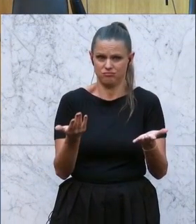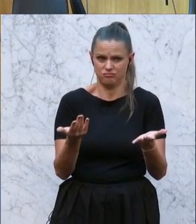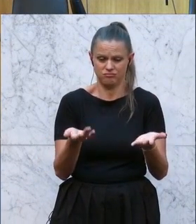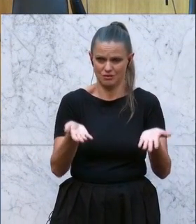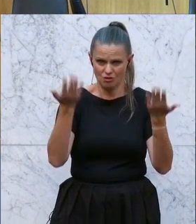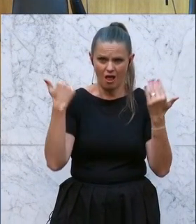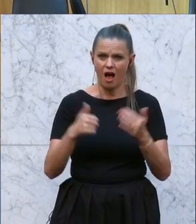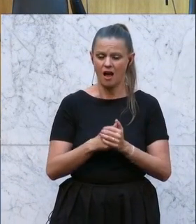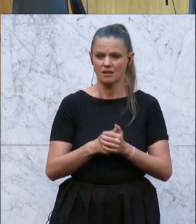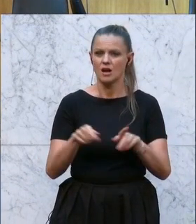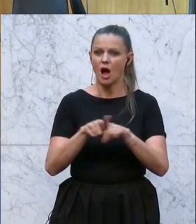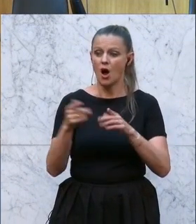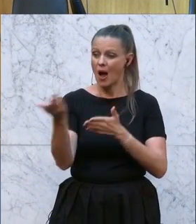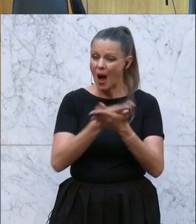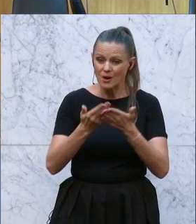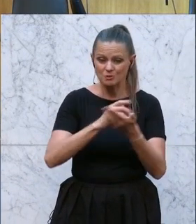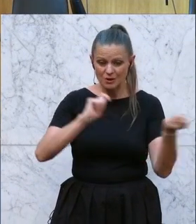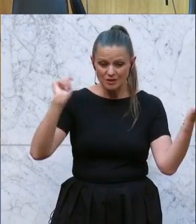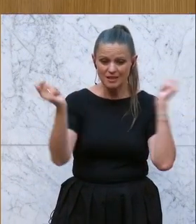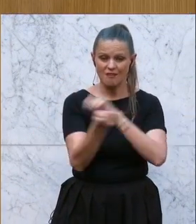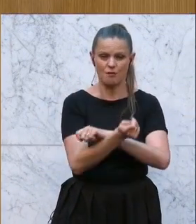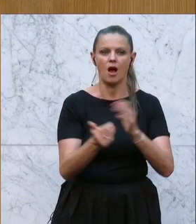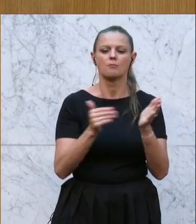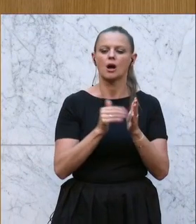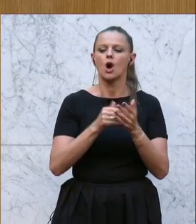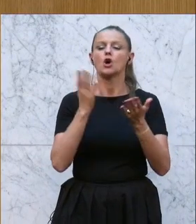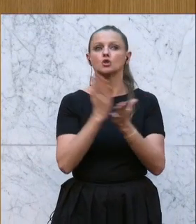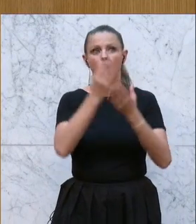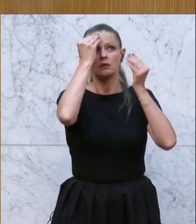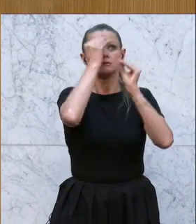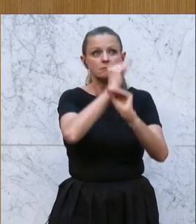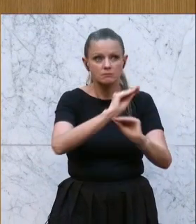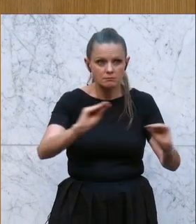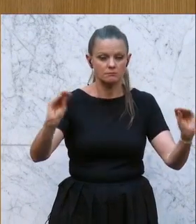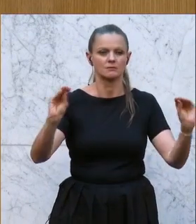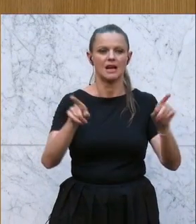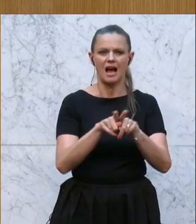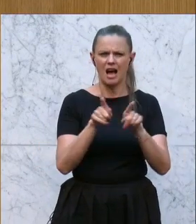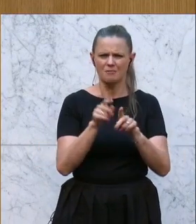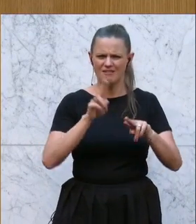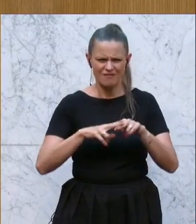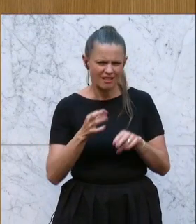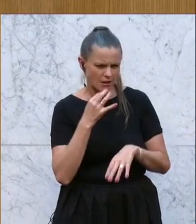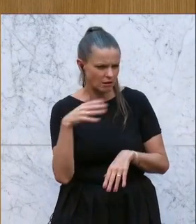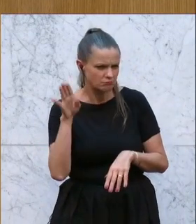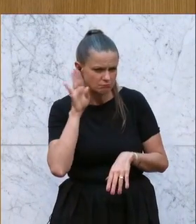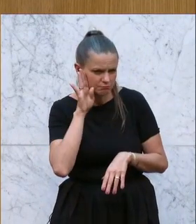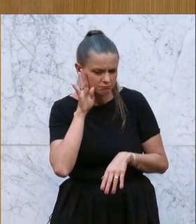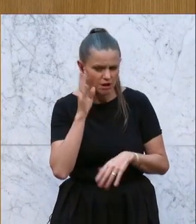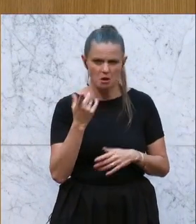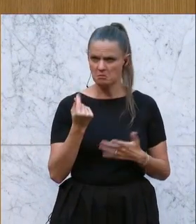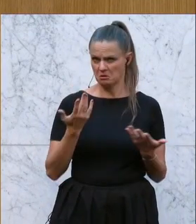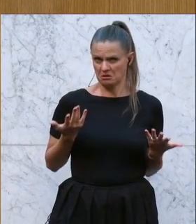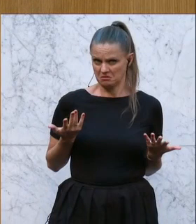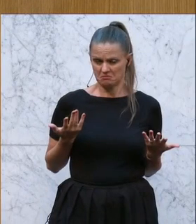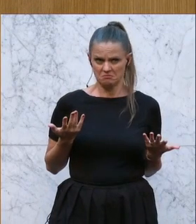Ausbildungsreform, Herr Bundesminister, die Sie zwar ankündigen, aber wenn man Ihnen zuhört, dann erscheint